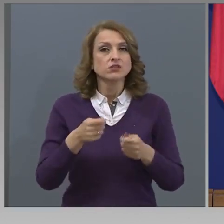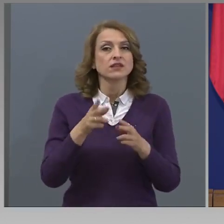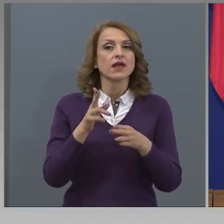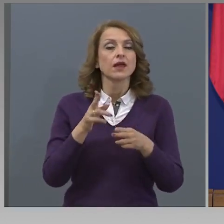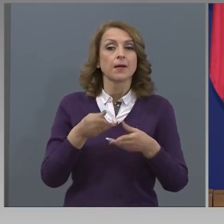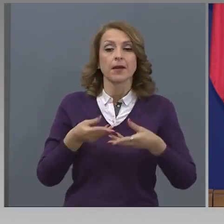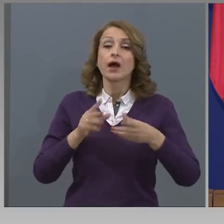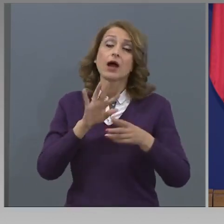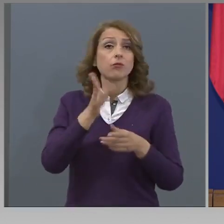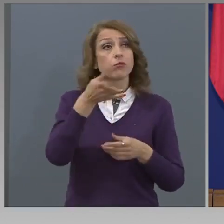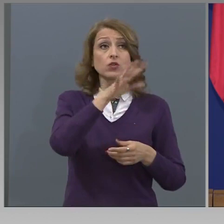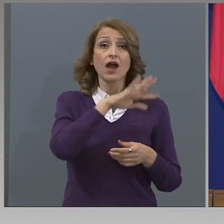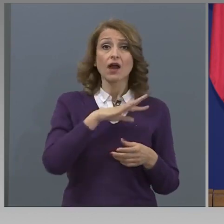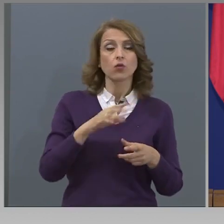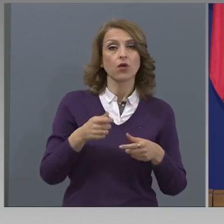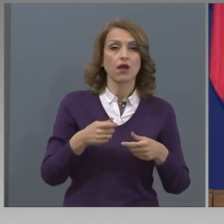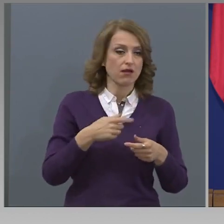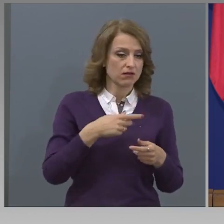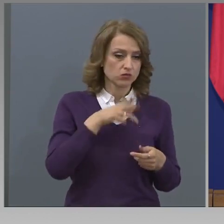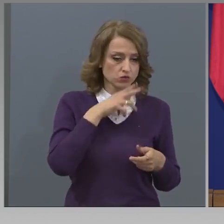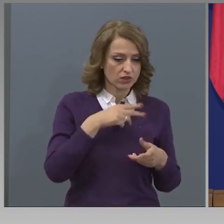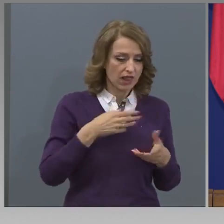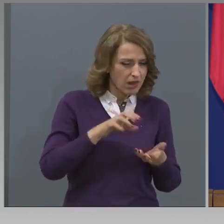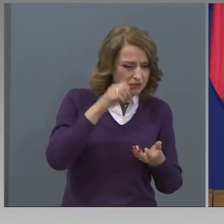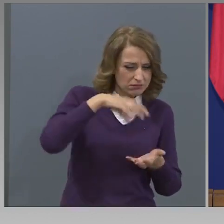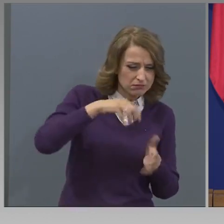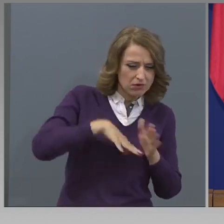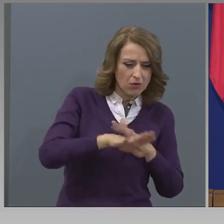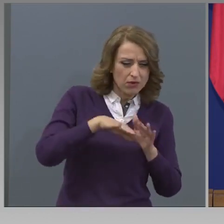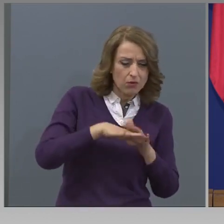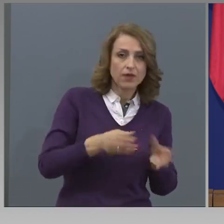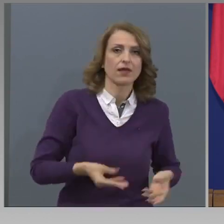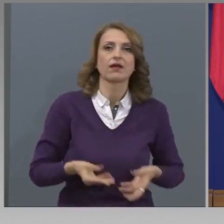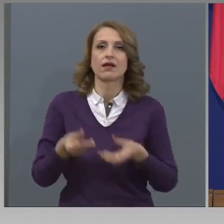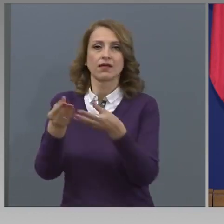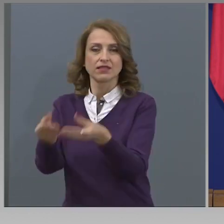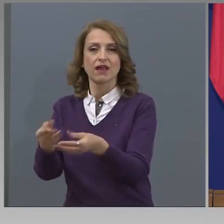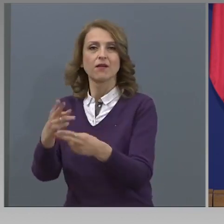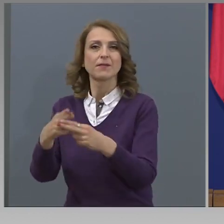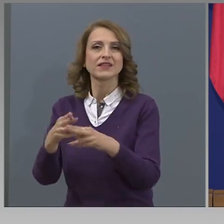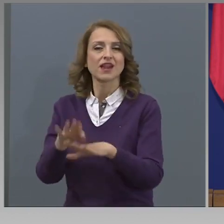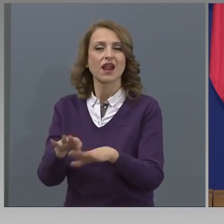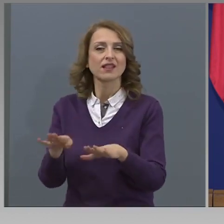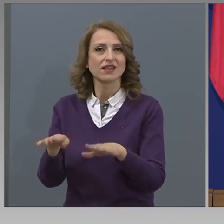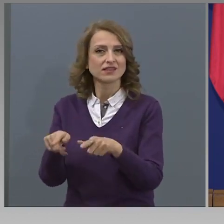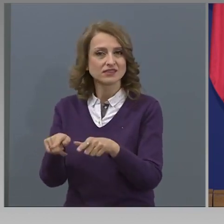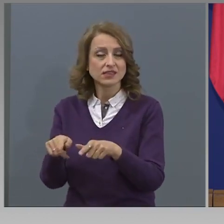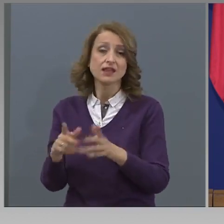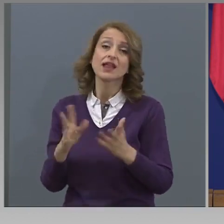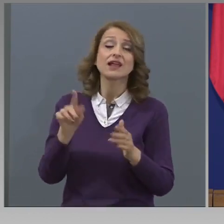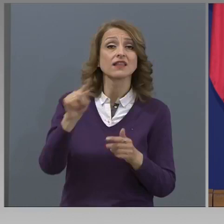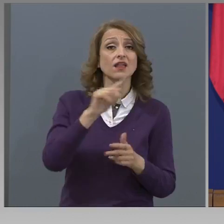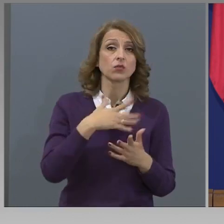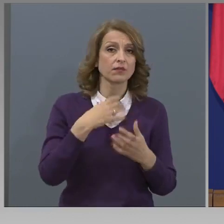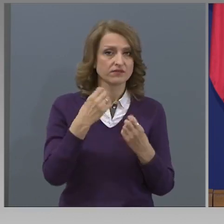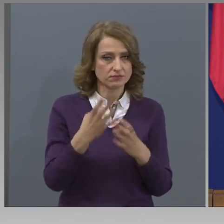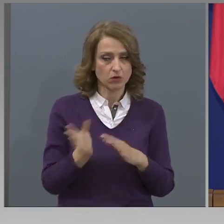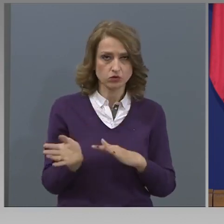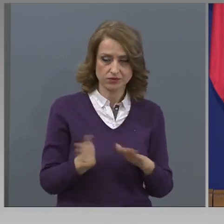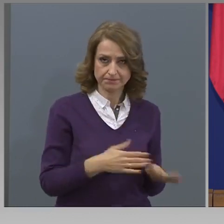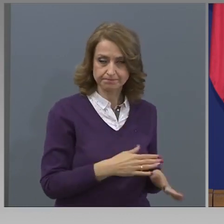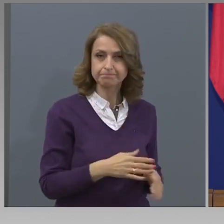при подумовете, при спазване на мерките за безопасност. Детските градини в момента са в